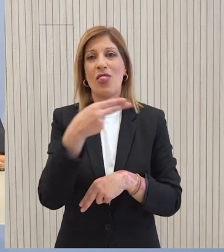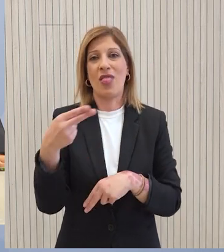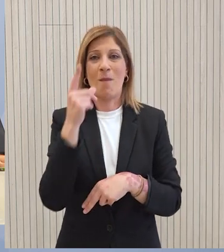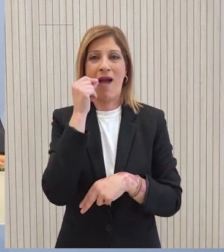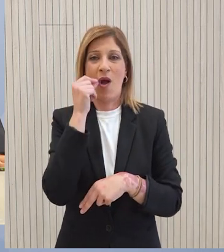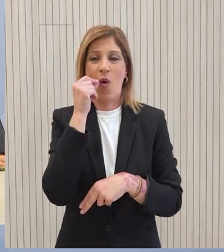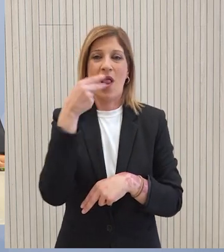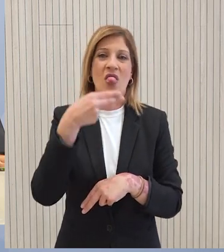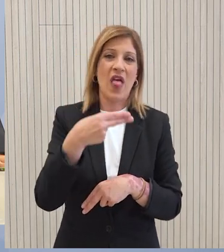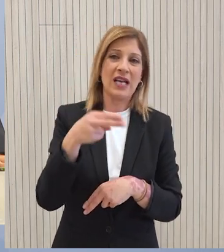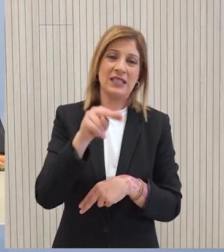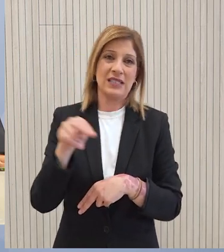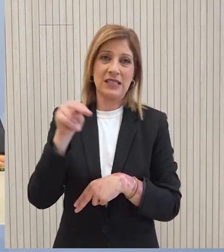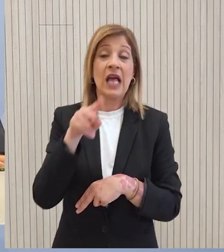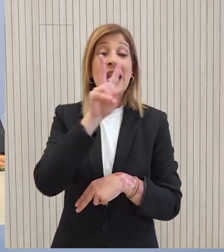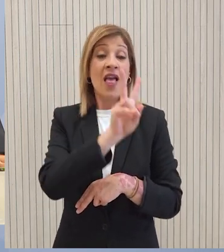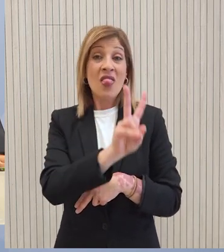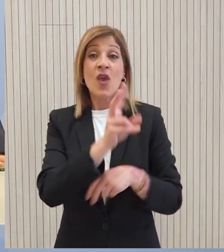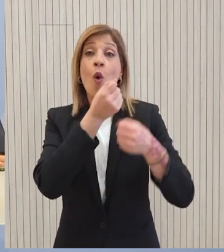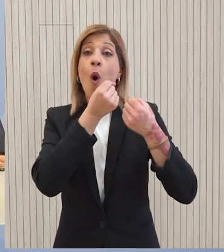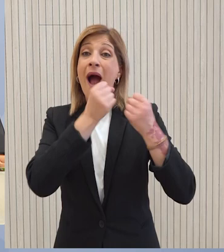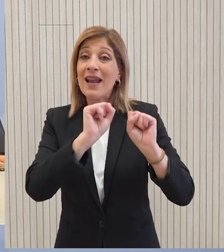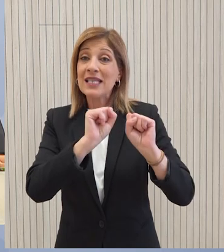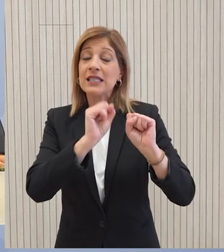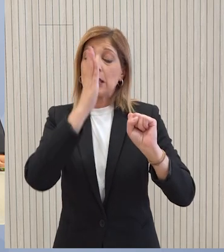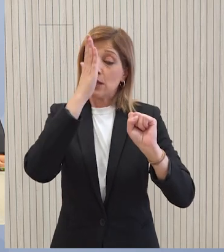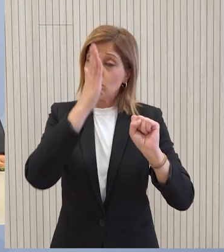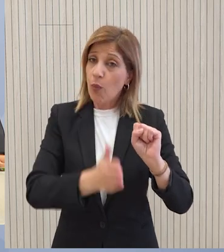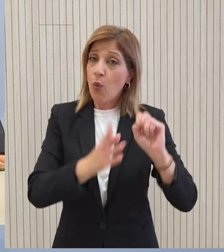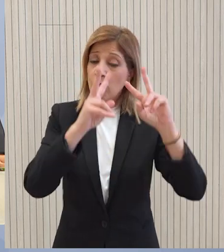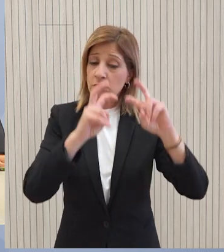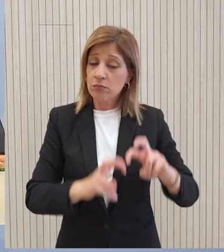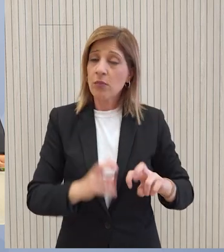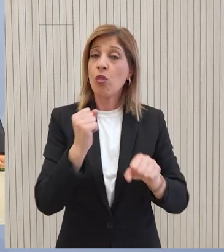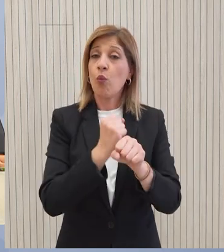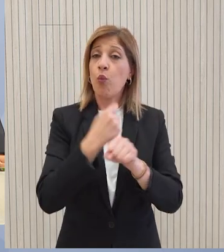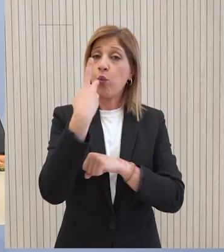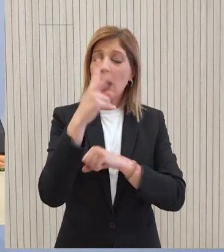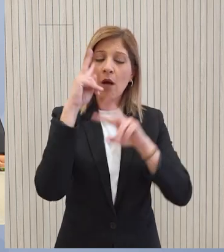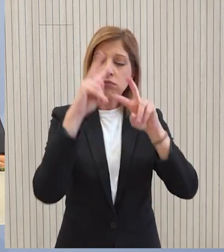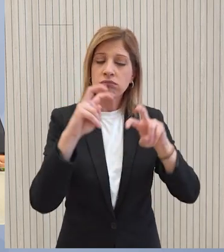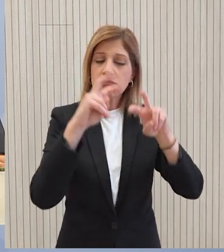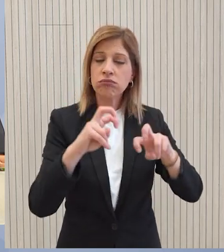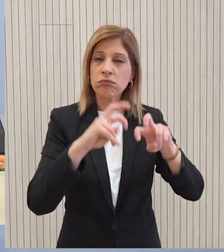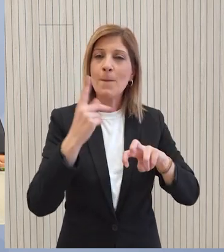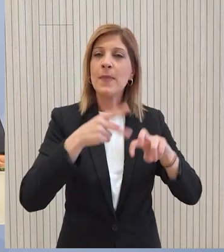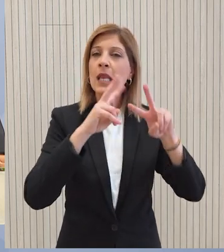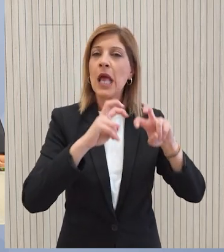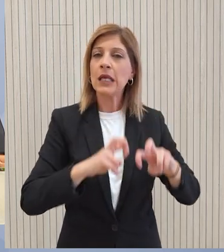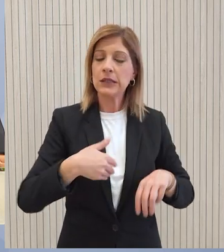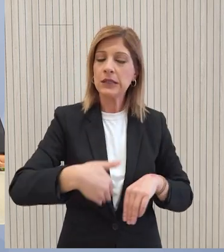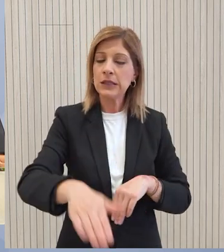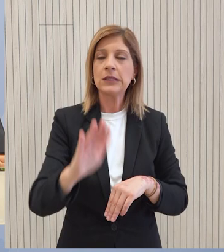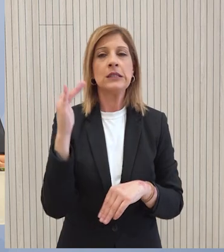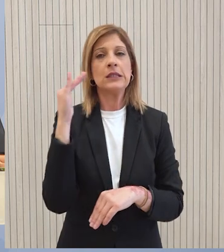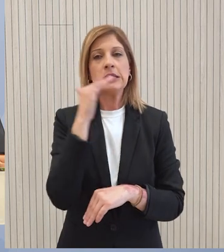Είναι δύο ανεξάρτητοι, άξι ικανοί ποινικοί ανακριτές που θεωρούμε ότι το συντομότερο δυνατόν,